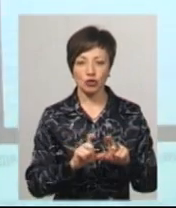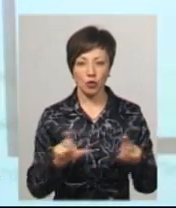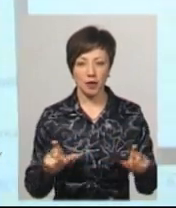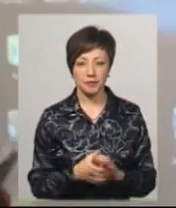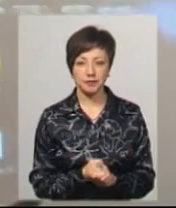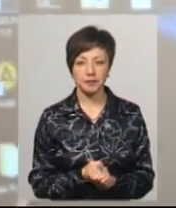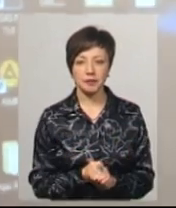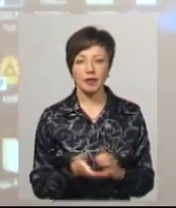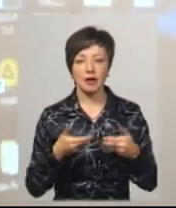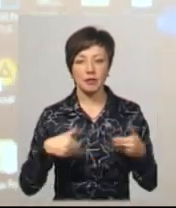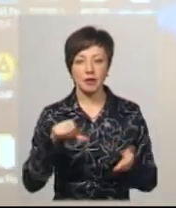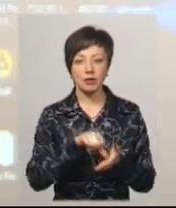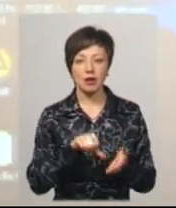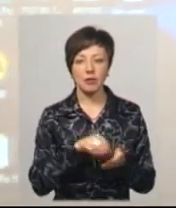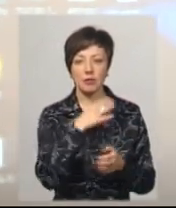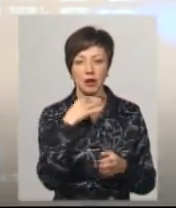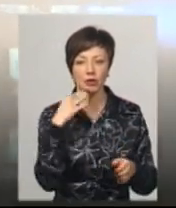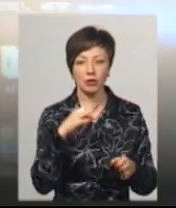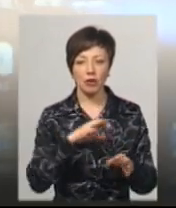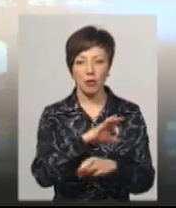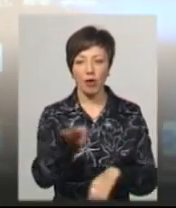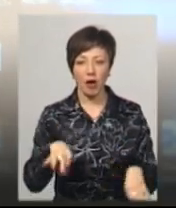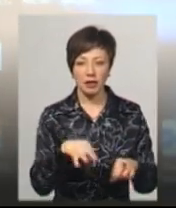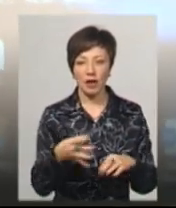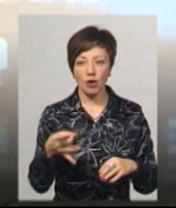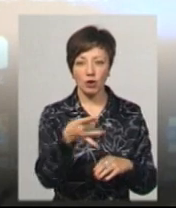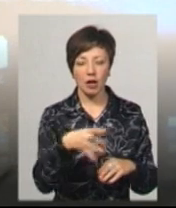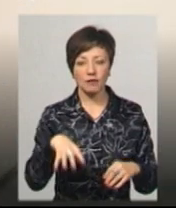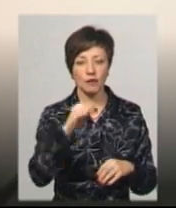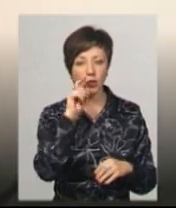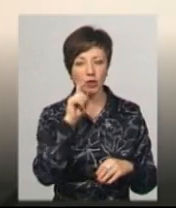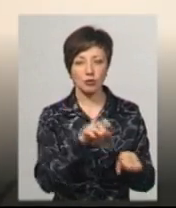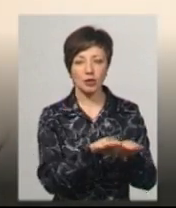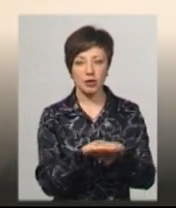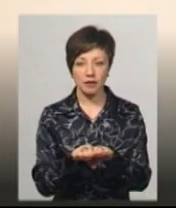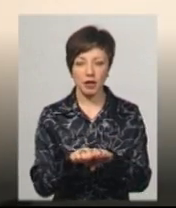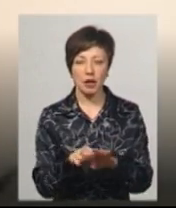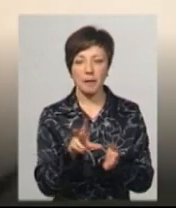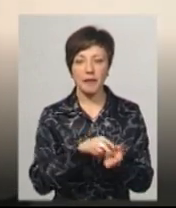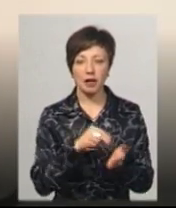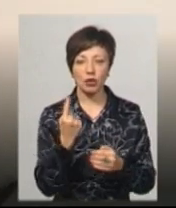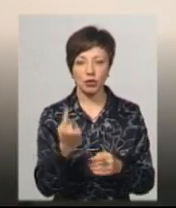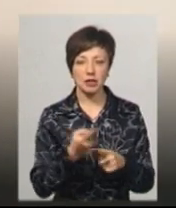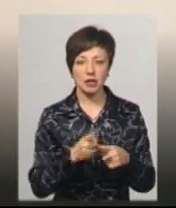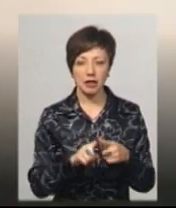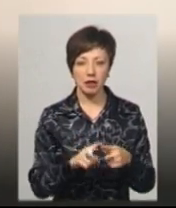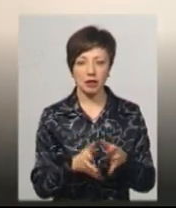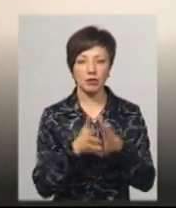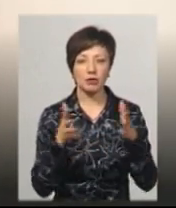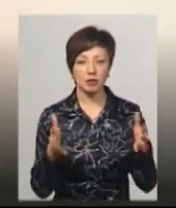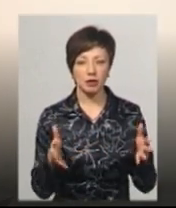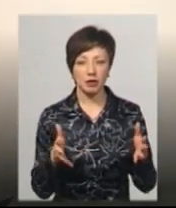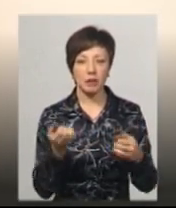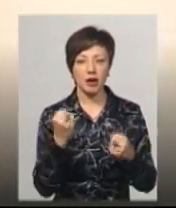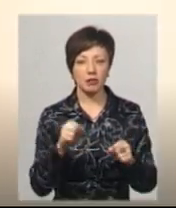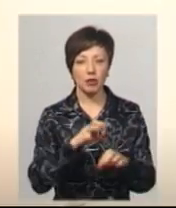брали участь у багатьох проєктах, як на регіональному, так і на всеукроїнському рівні. Прикладом одного з таких наймасштабніших